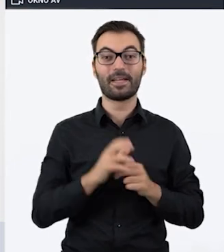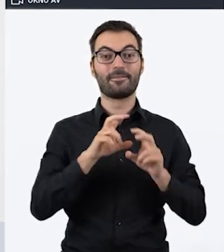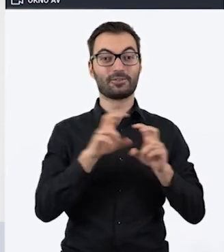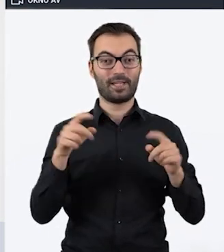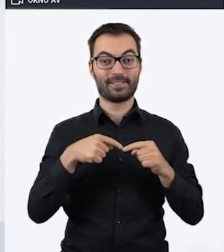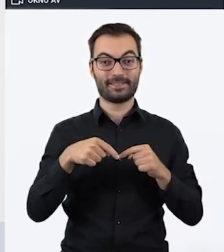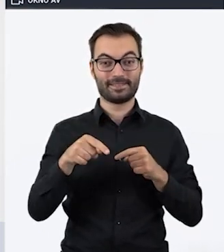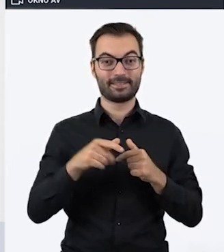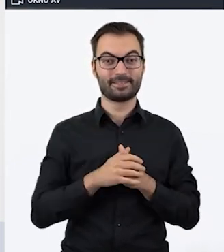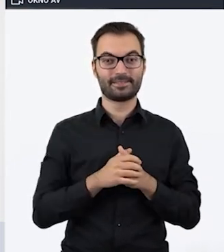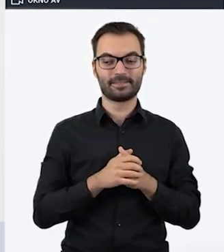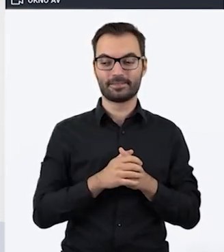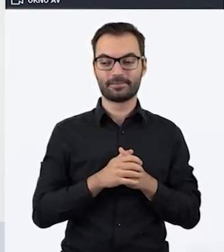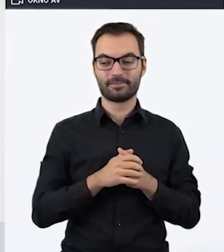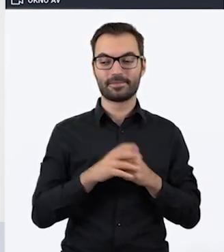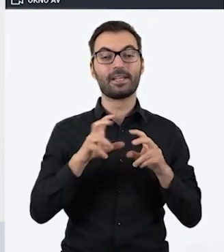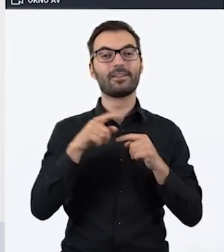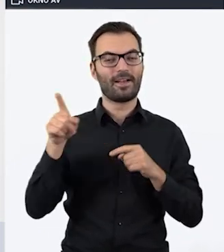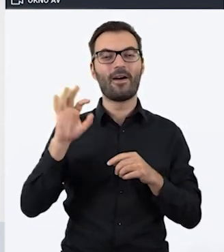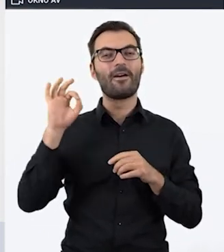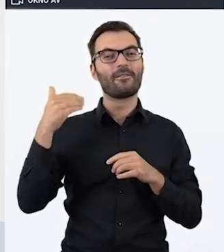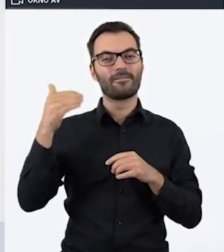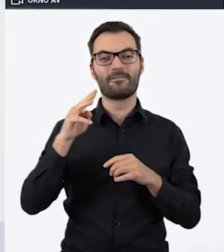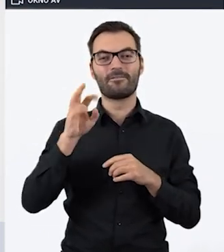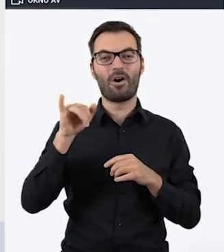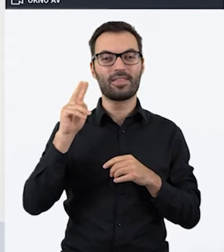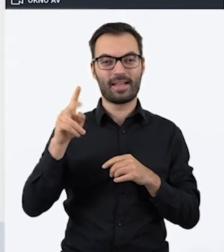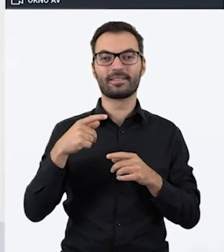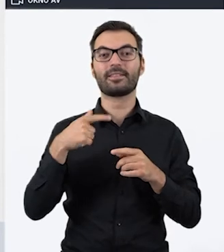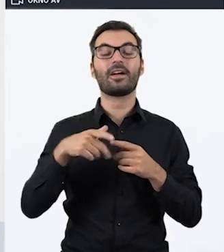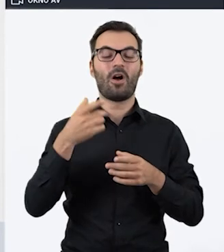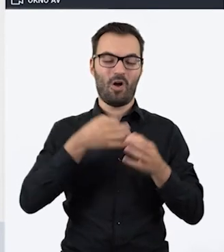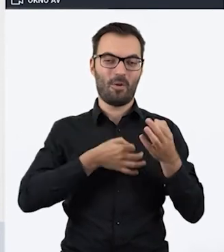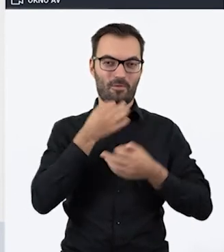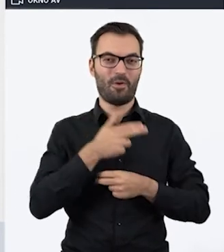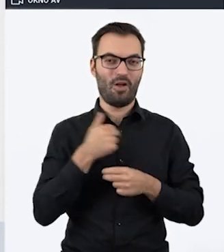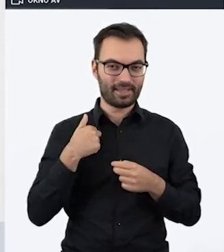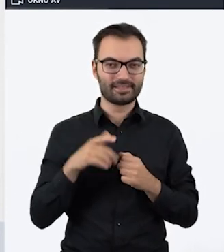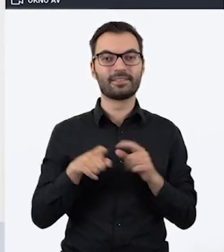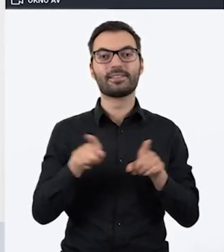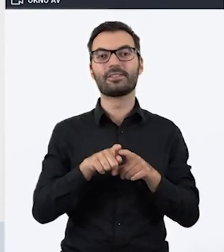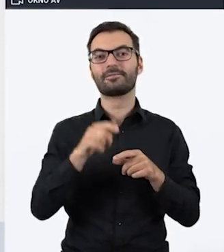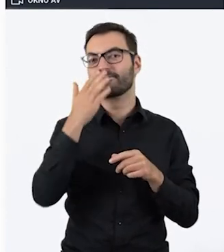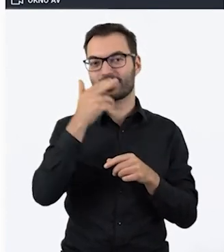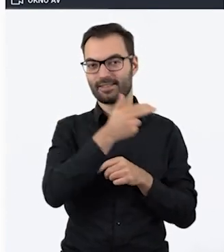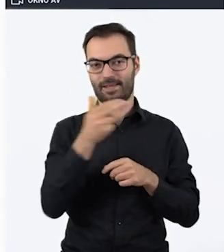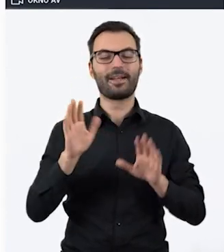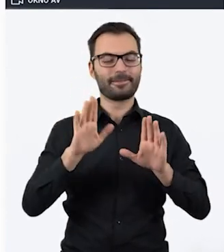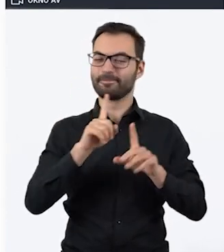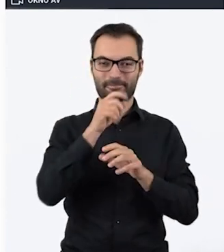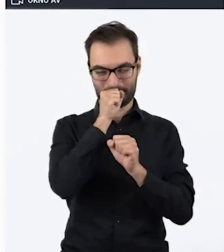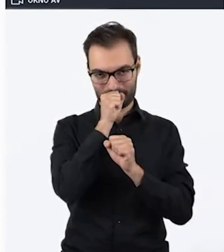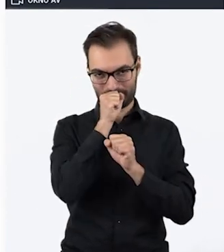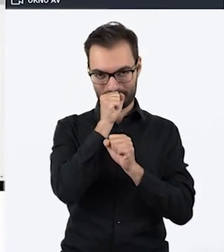w trakcie tego, co Wojtek przedstawi, dowiedzą się co nieco o nas i o tym, o czym będziemy dzisiaj mówić.